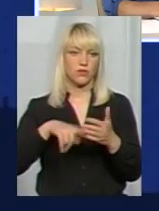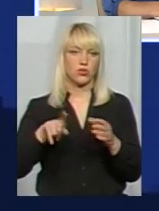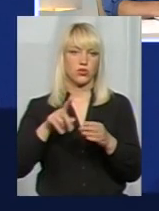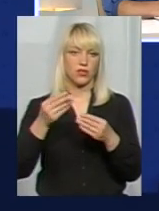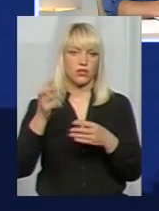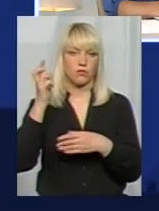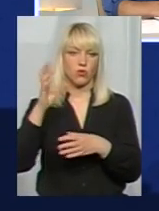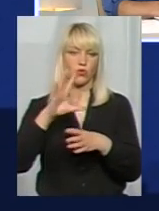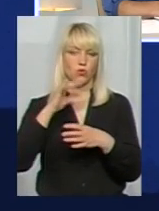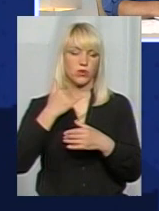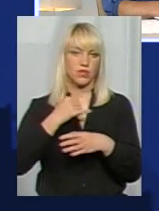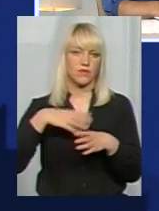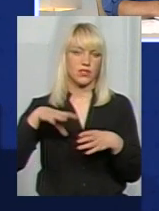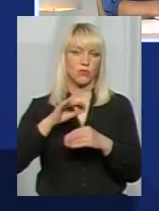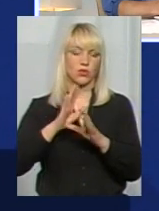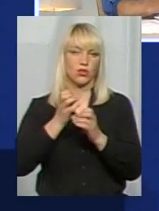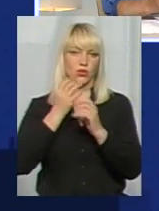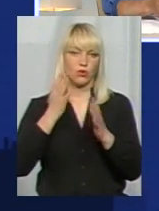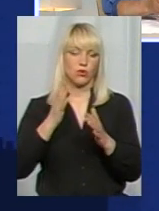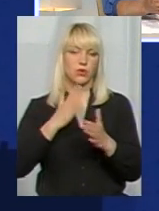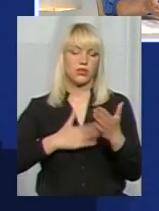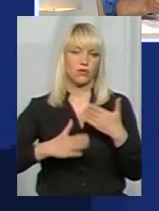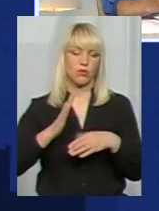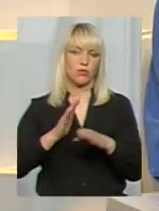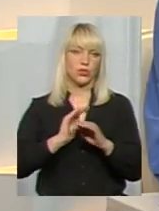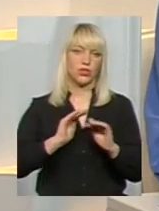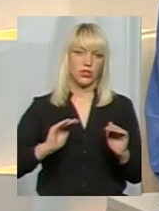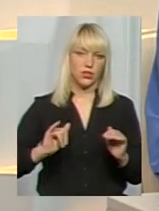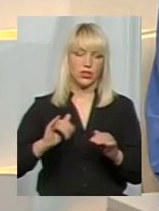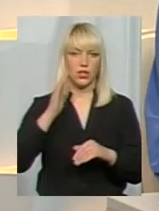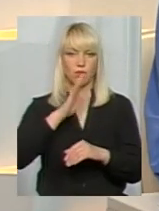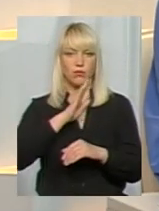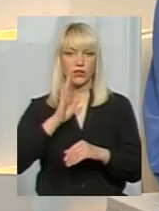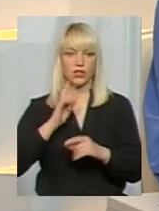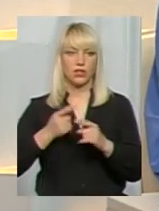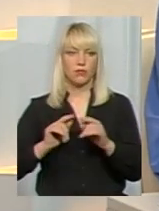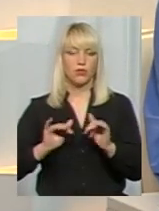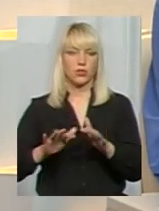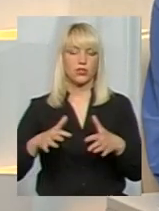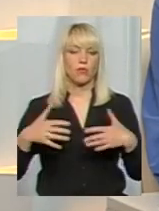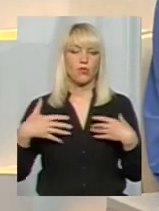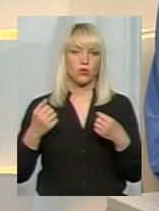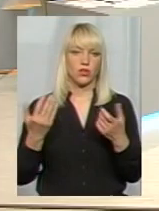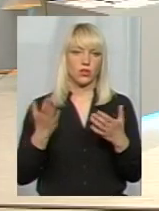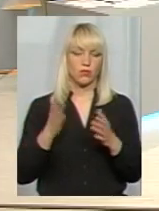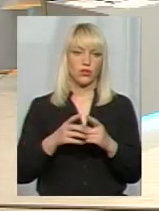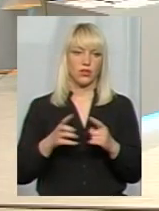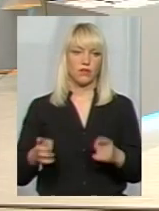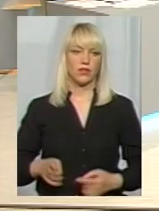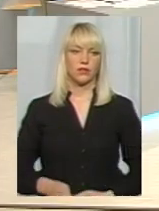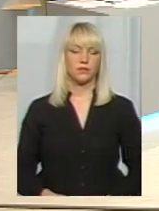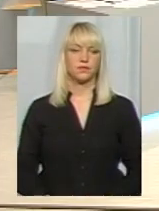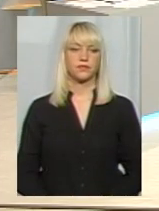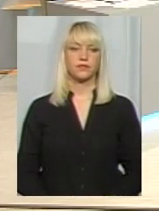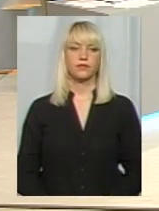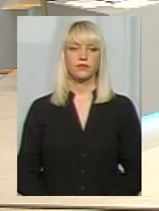Бог, у нас все обійдеться добре, і задоволені будуть і діти, і батьки тим процесом оздоровлення, який буде тривати. Дозволити, що можу